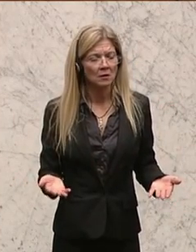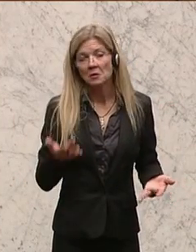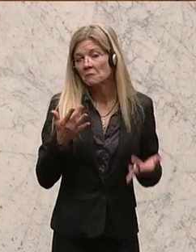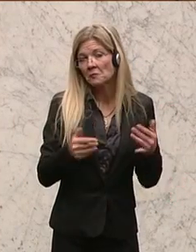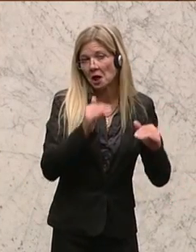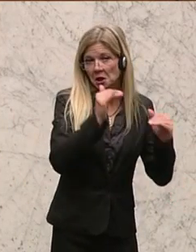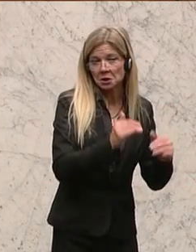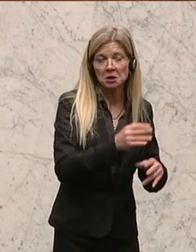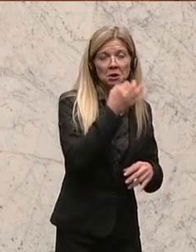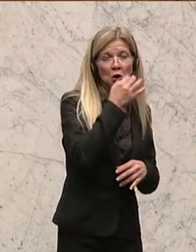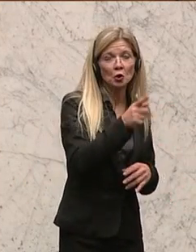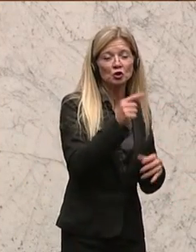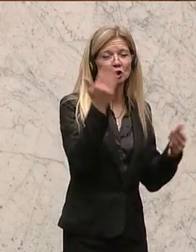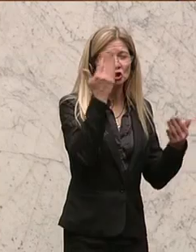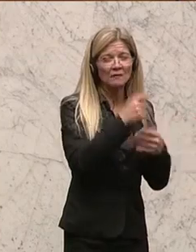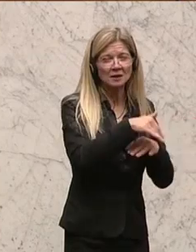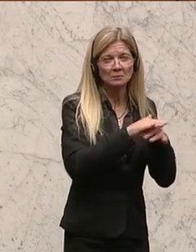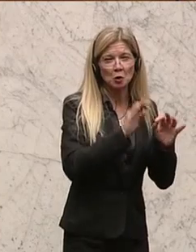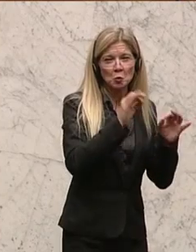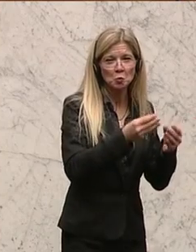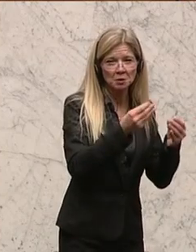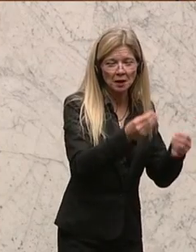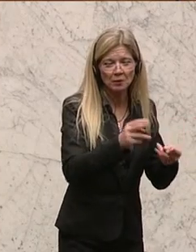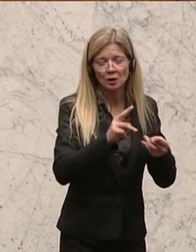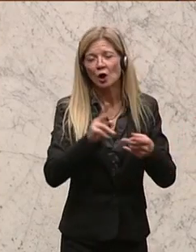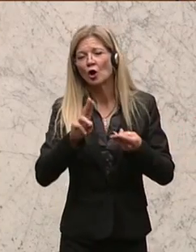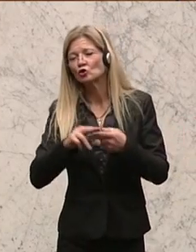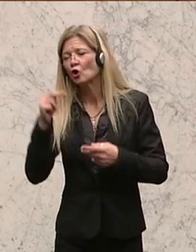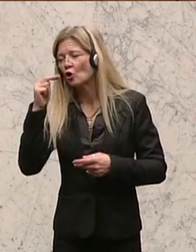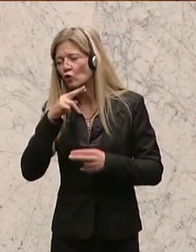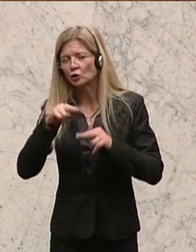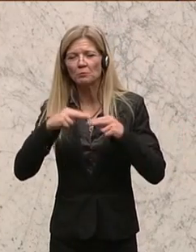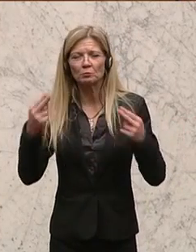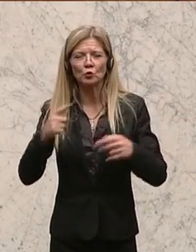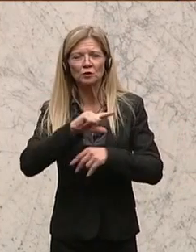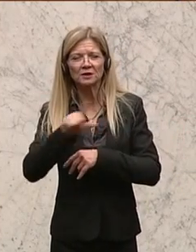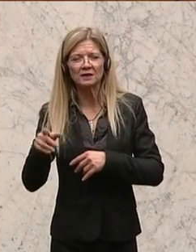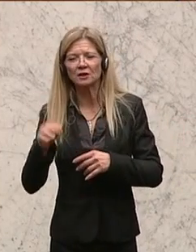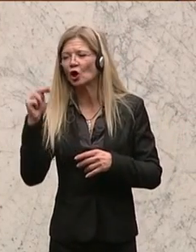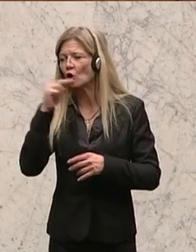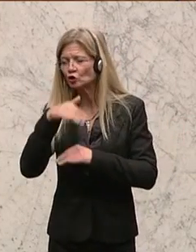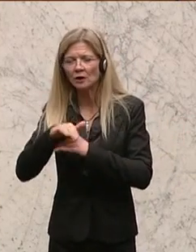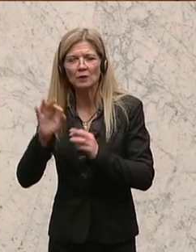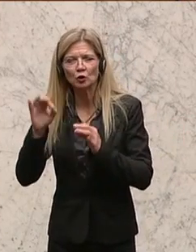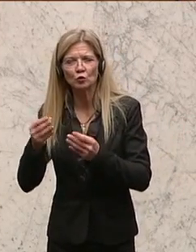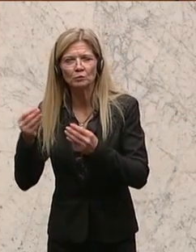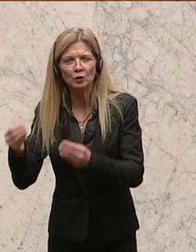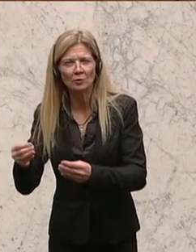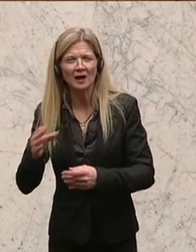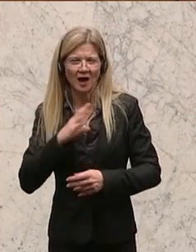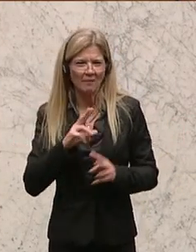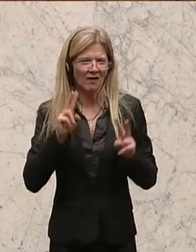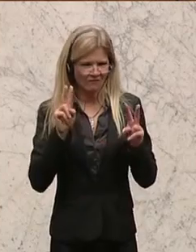Niederösterreich die schwarzen Gemeinden gut bedient, in den roten Bundesländern die roten Gemeinden. Aber in Wirklichkeit ist das eine Aushöhlung der